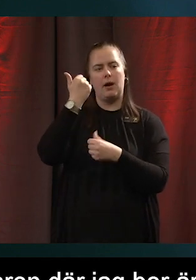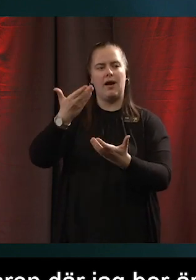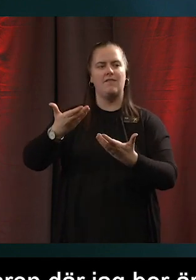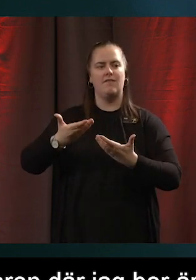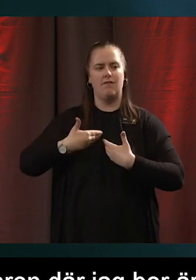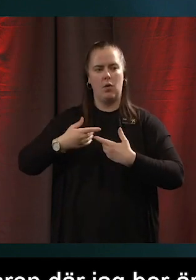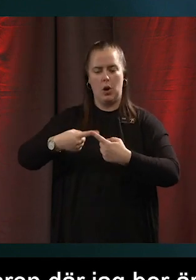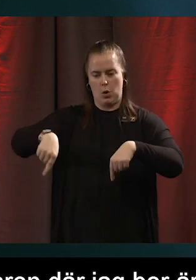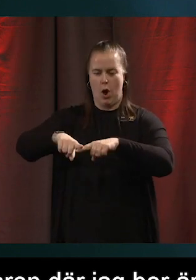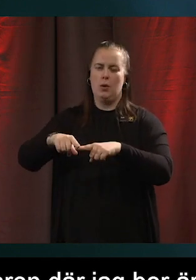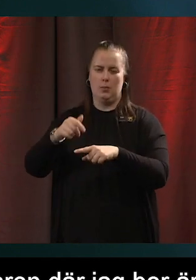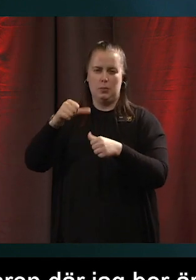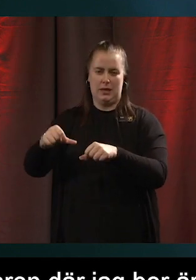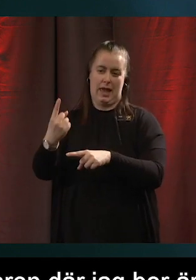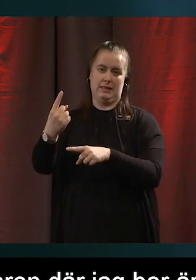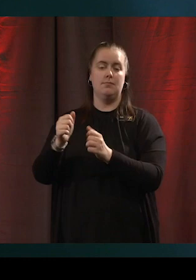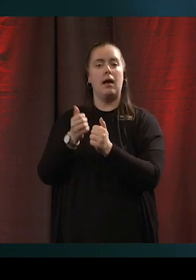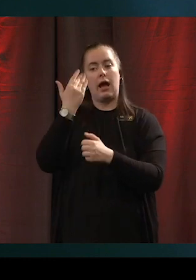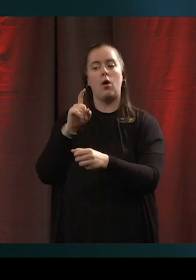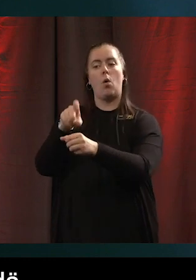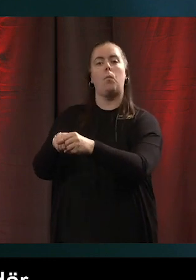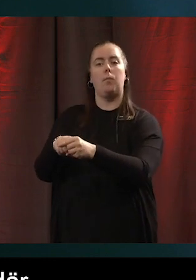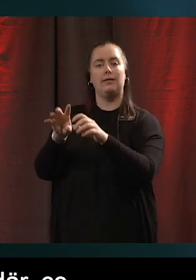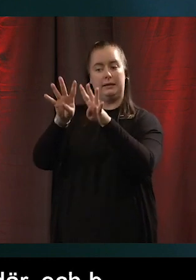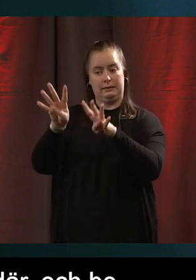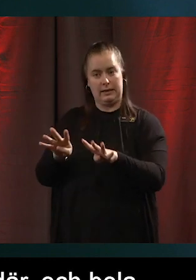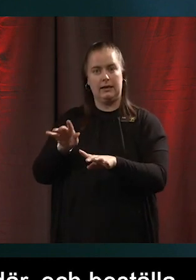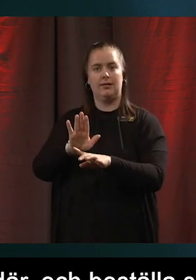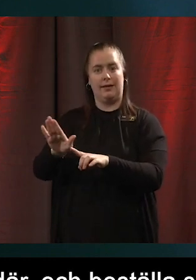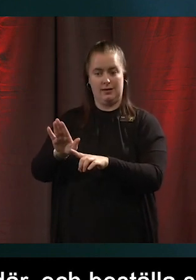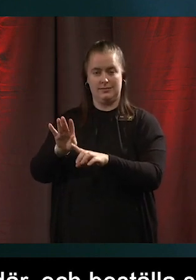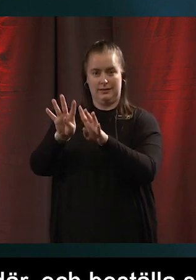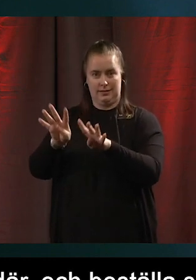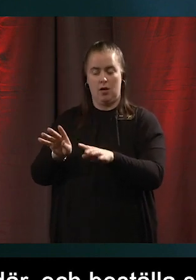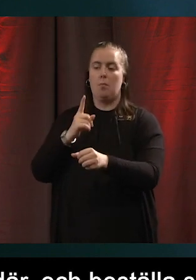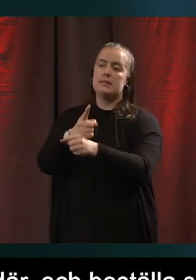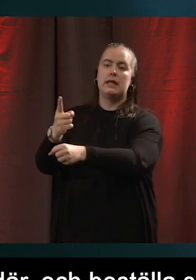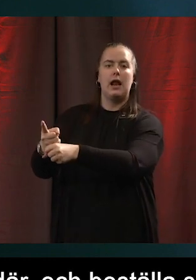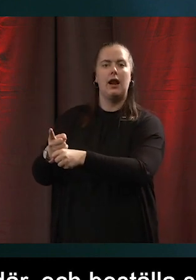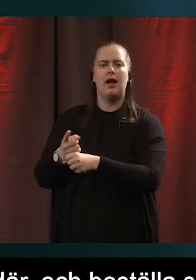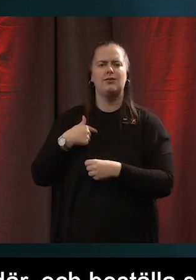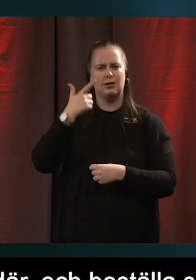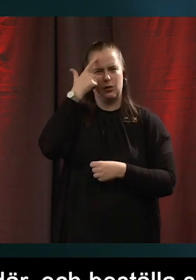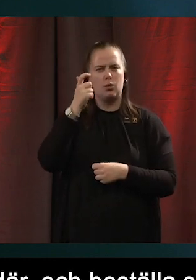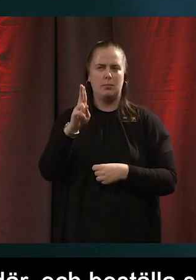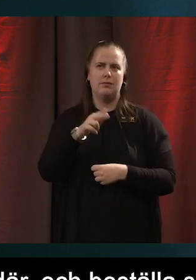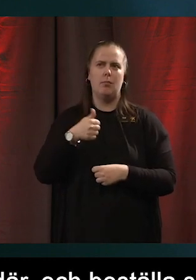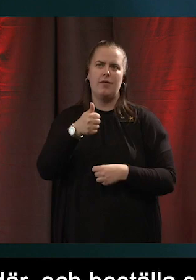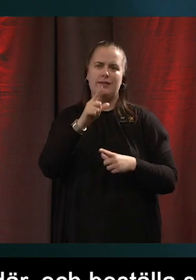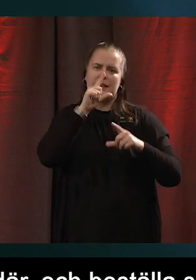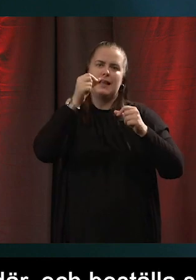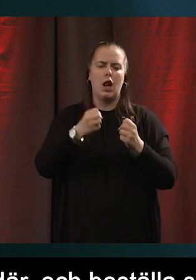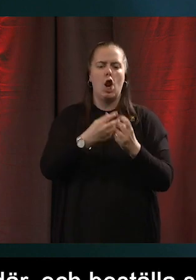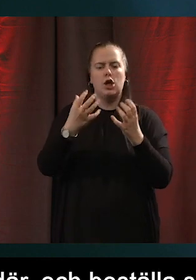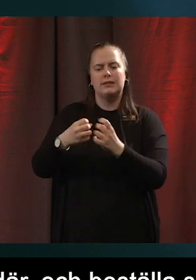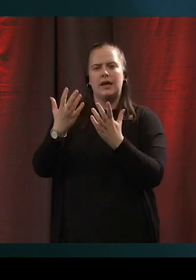internetuppkoppling och så kan man beställa saker där och sådär. Så man borde hitta lösningar utifrån hur det ser ut